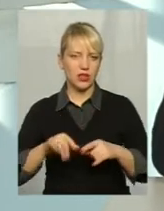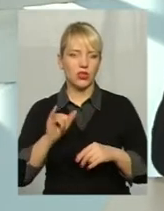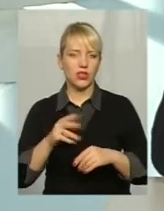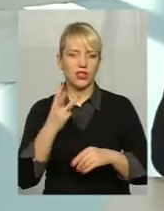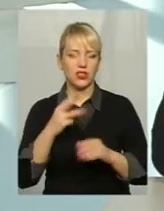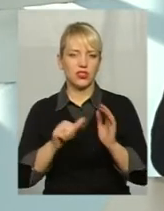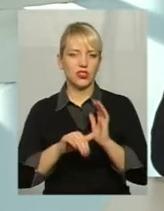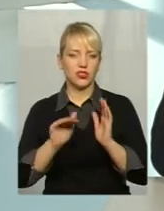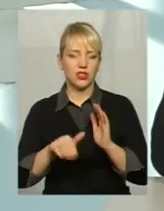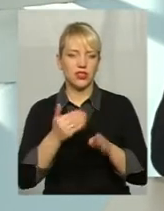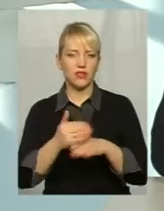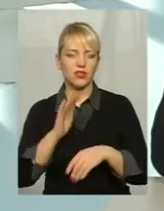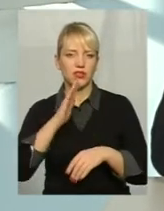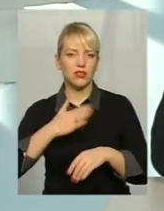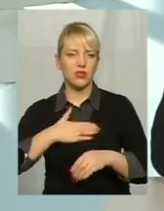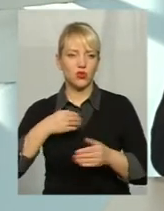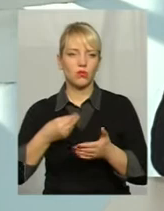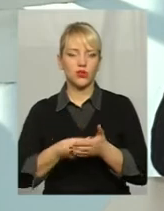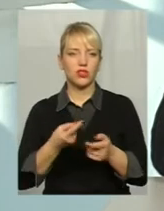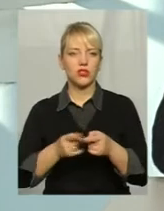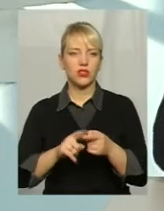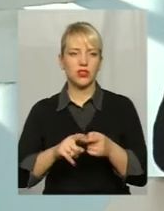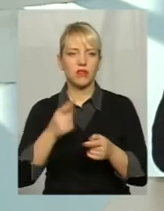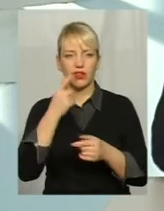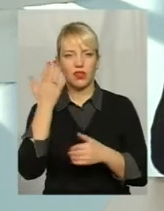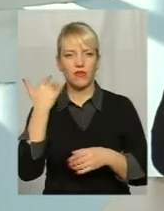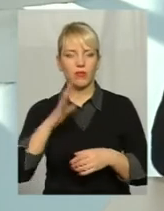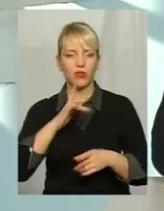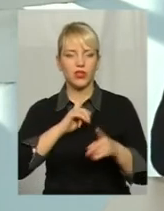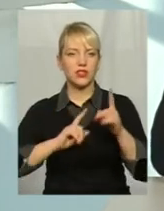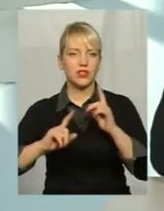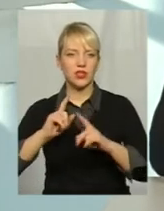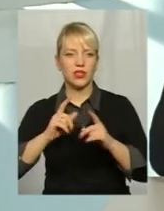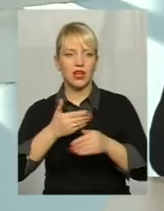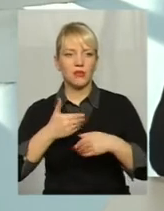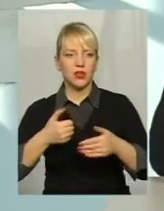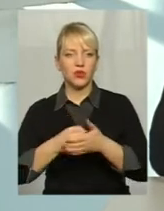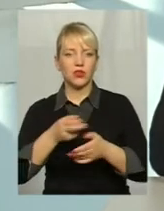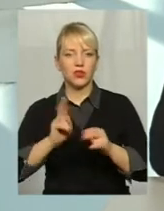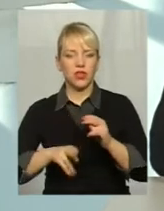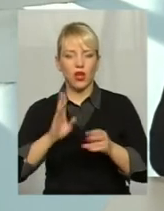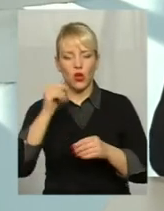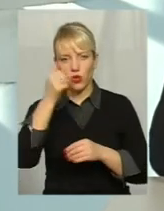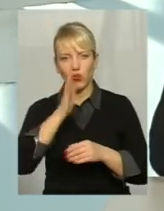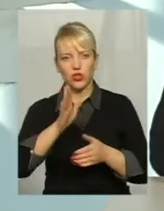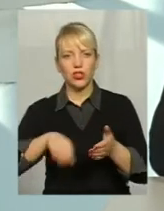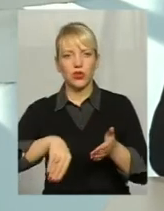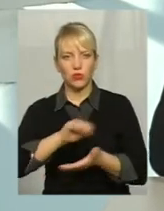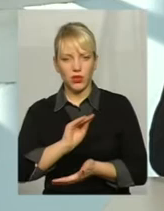тисяч виділено з нашого бюджету Це у нас недавно була сесія і ми до кінця року придбаємо Це